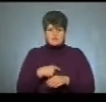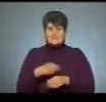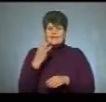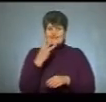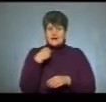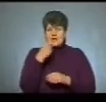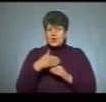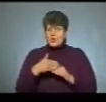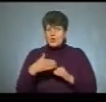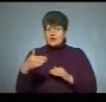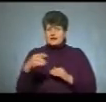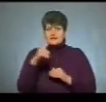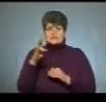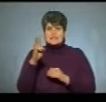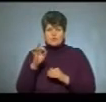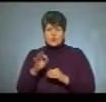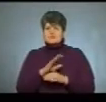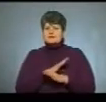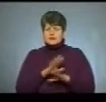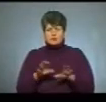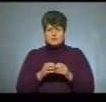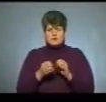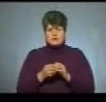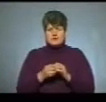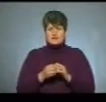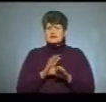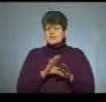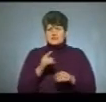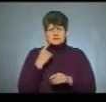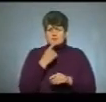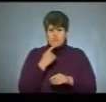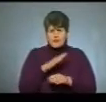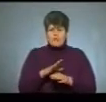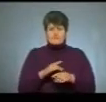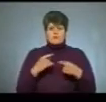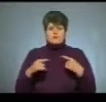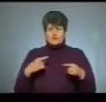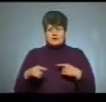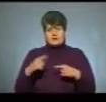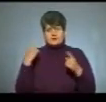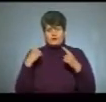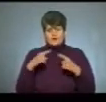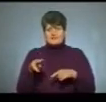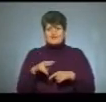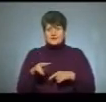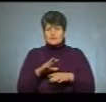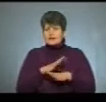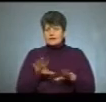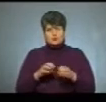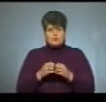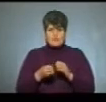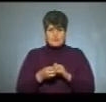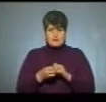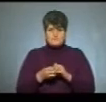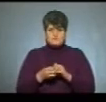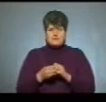роки, і зно для них не буде проблемою. Жодний розділ, ні з мови, ні будь-які твори з літератури не будуть проблемою. При